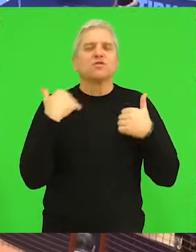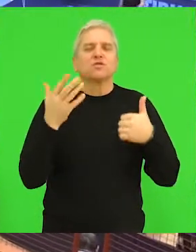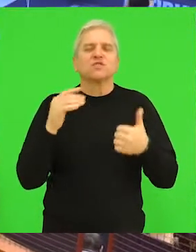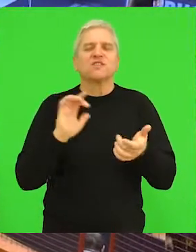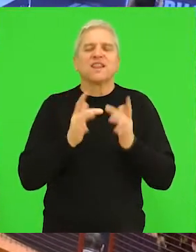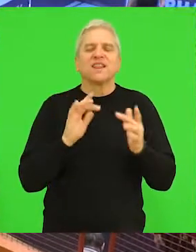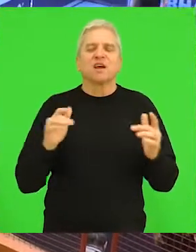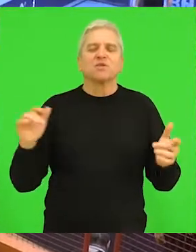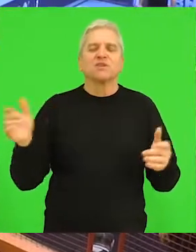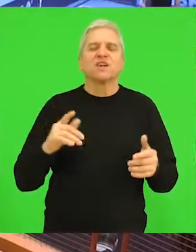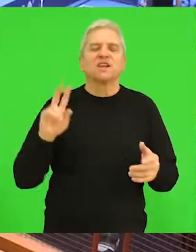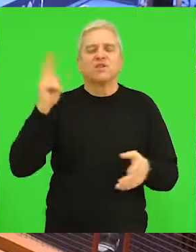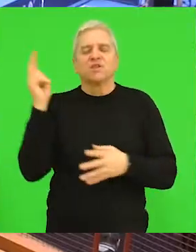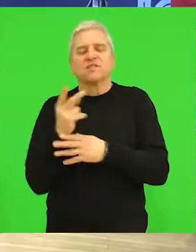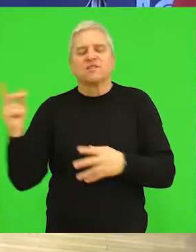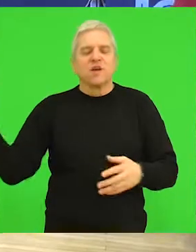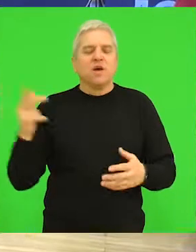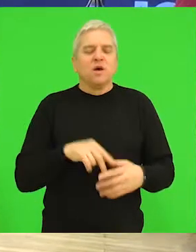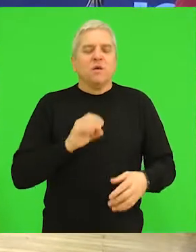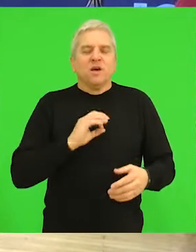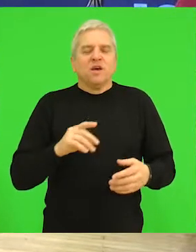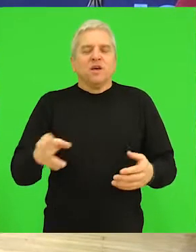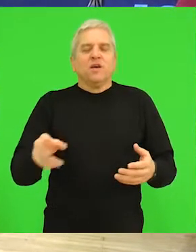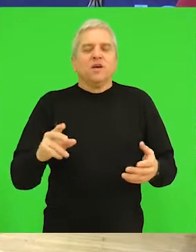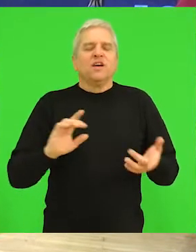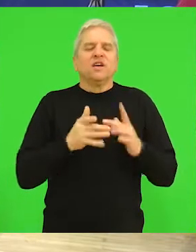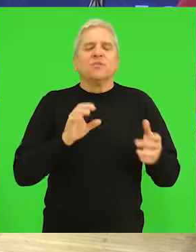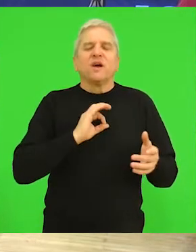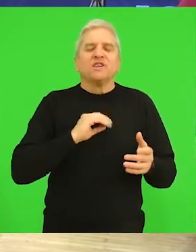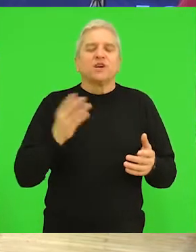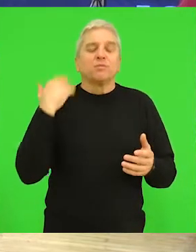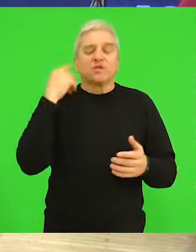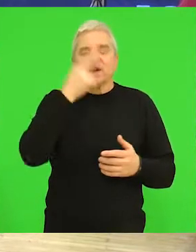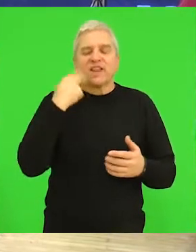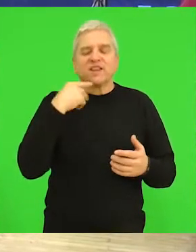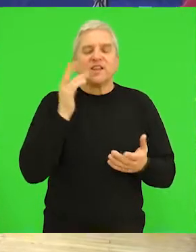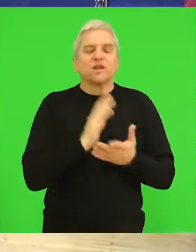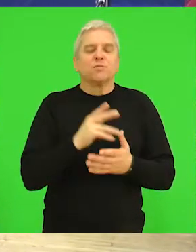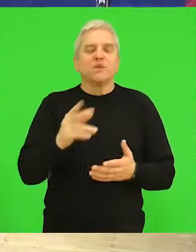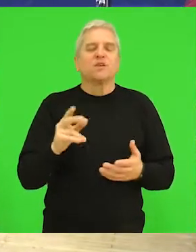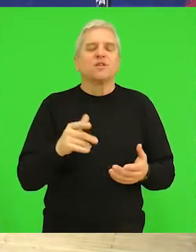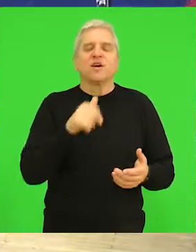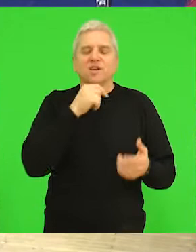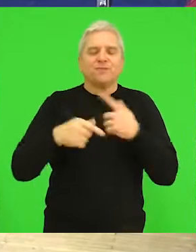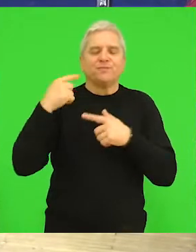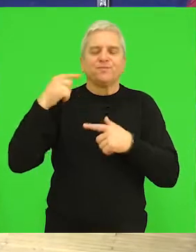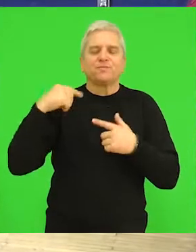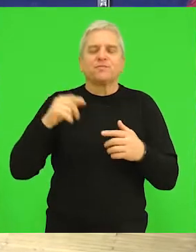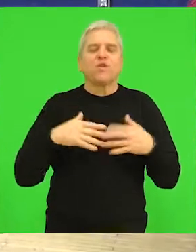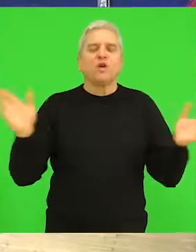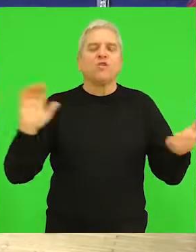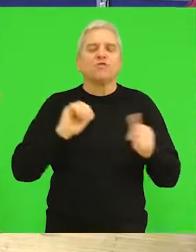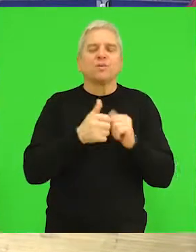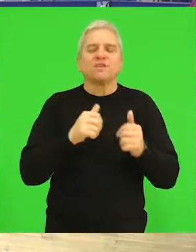takmičara iz Srbije i inostranstva. U organizaciji stonoteniskog kluba Beče i protekle nedelje organizovano je tradicionalno